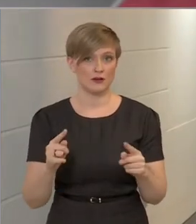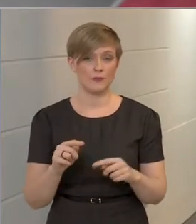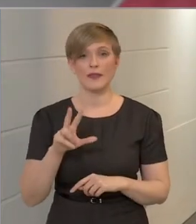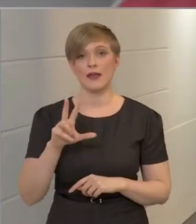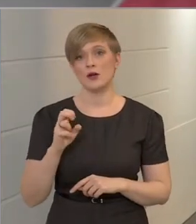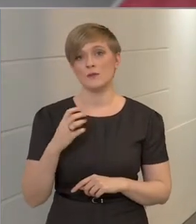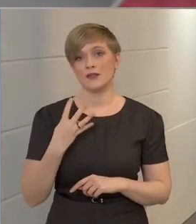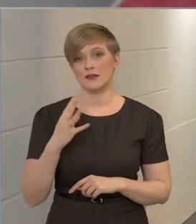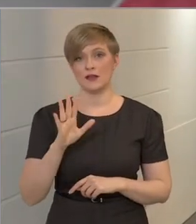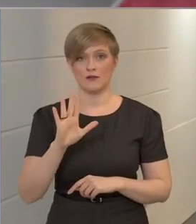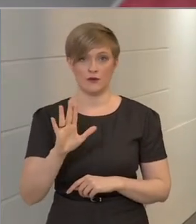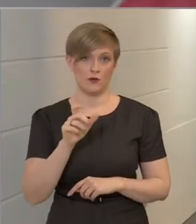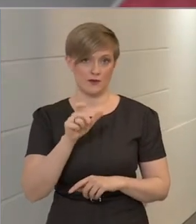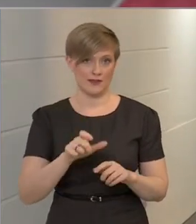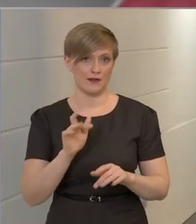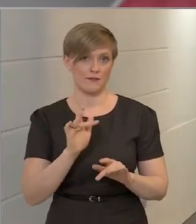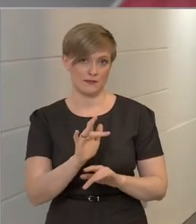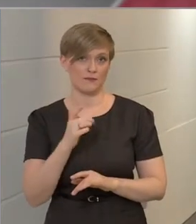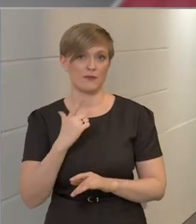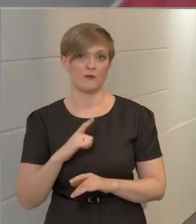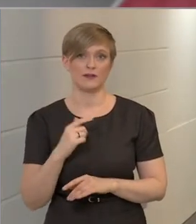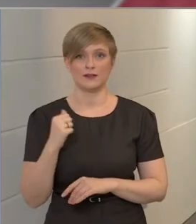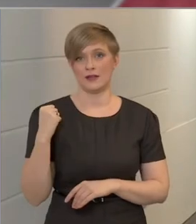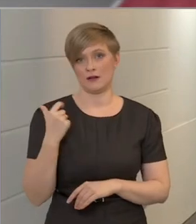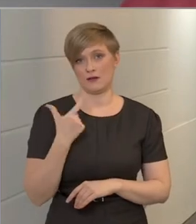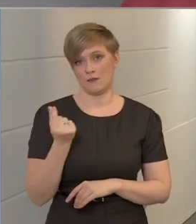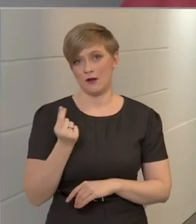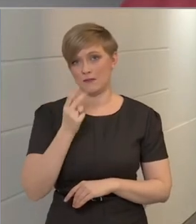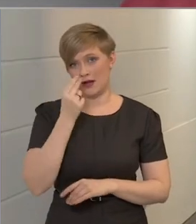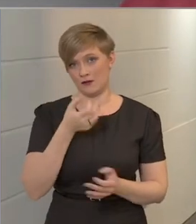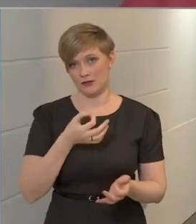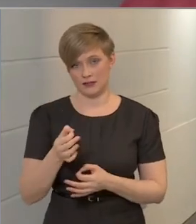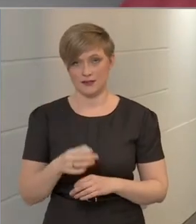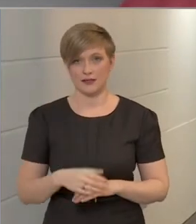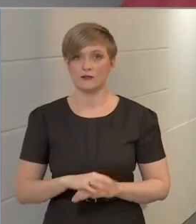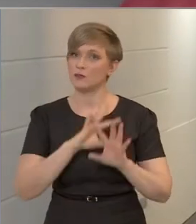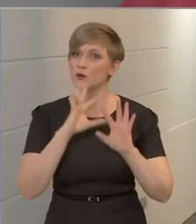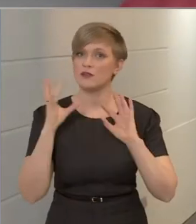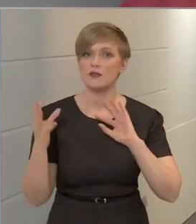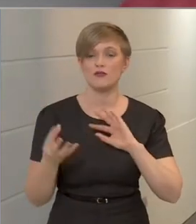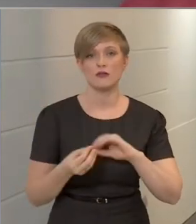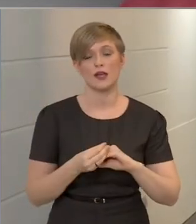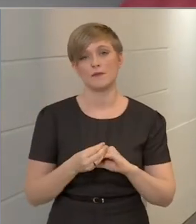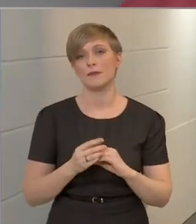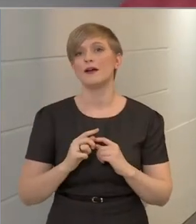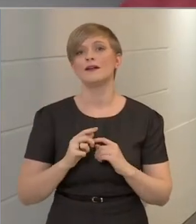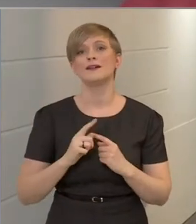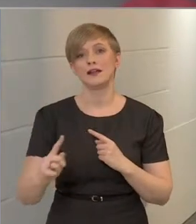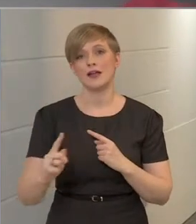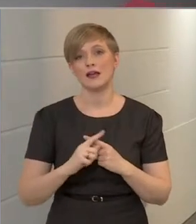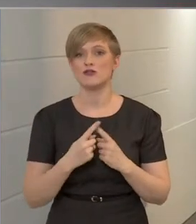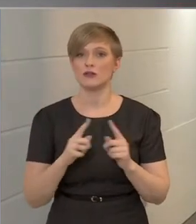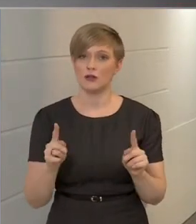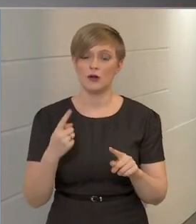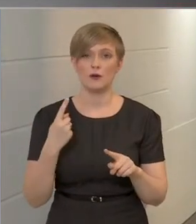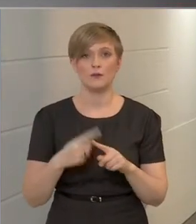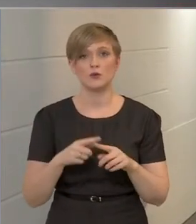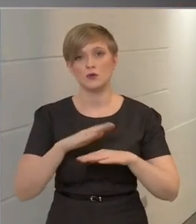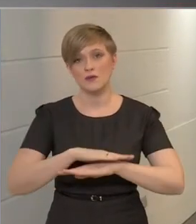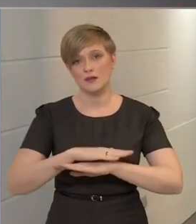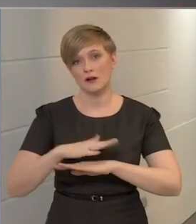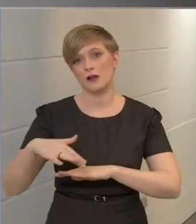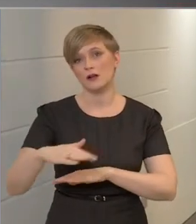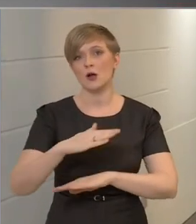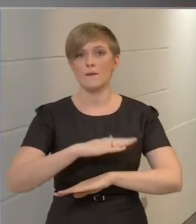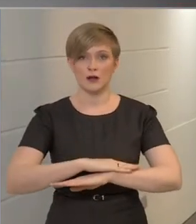345 személye szemben intézkedtek a tegnapi napon rendőreink, így összességében a kiárási tilalom, illetve a közterületi